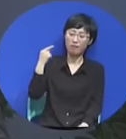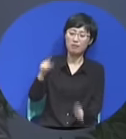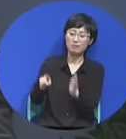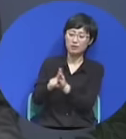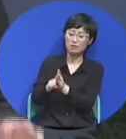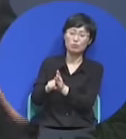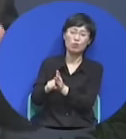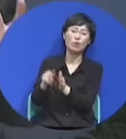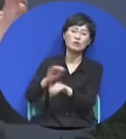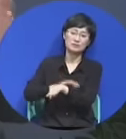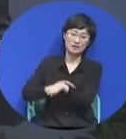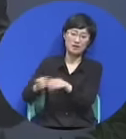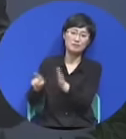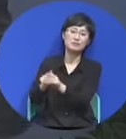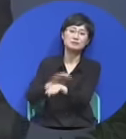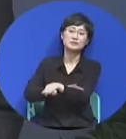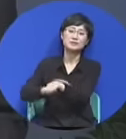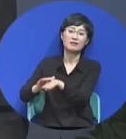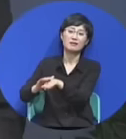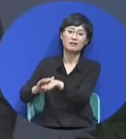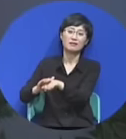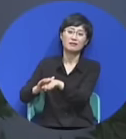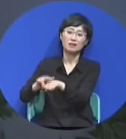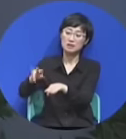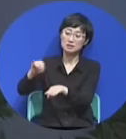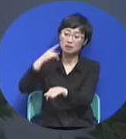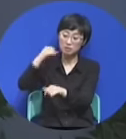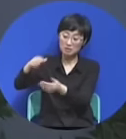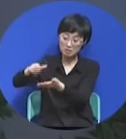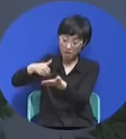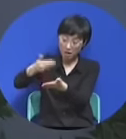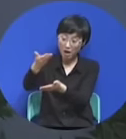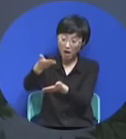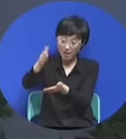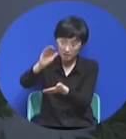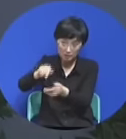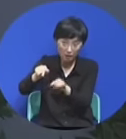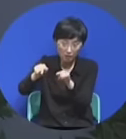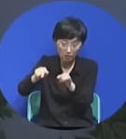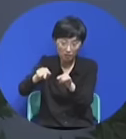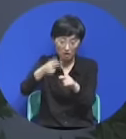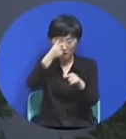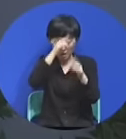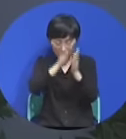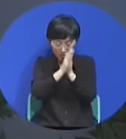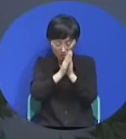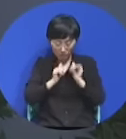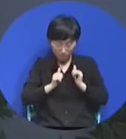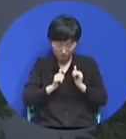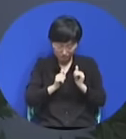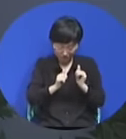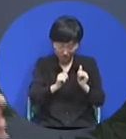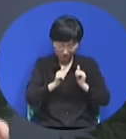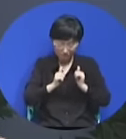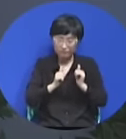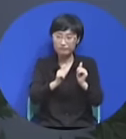집안에 형편없이 있다가 망했는데 이래가지고 이 사람이 새벽 기도로 계속 나와요